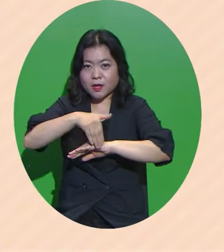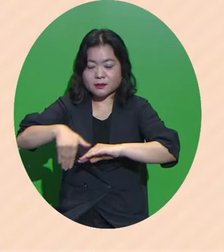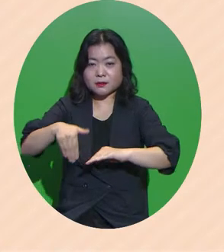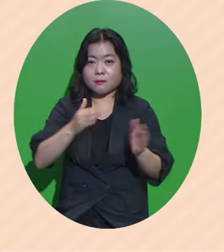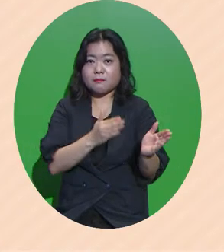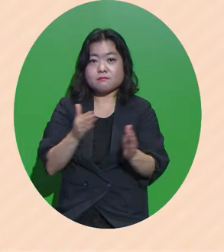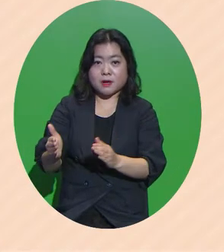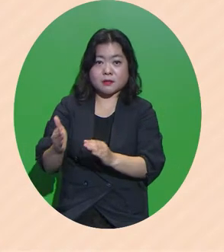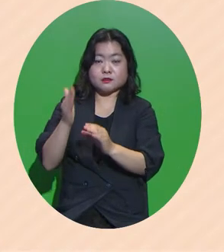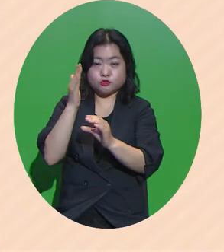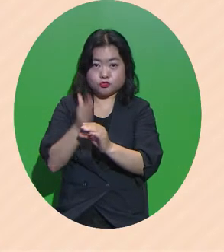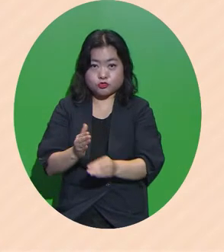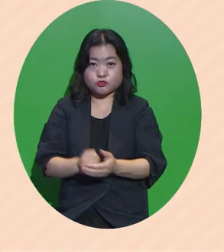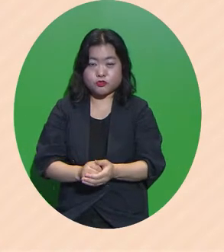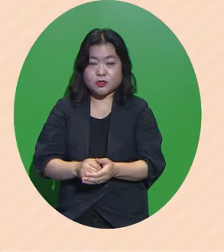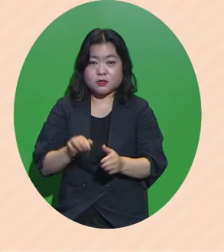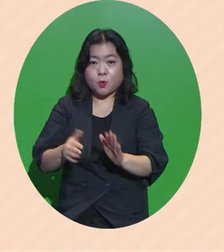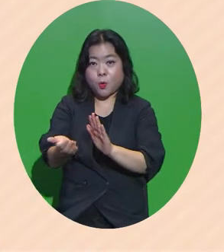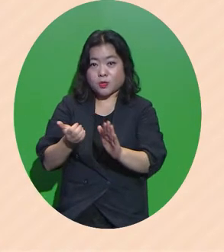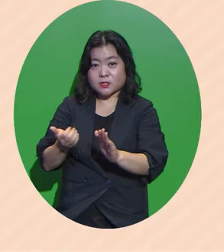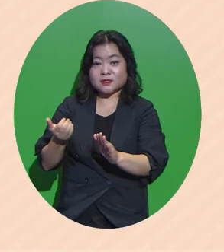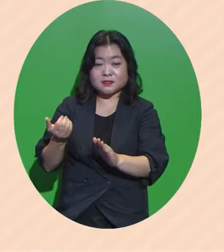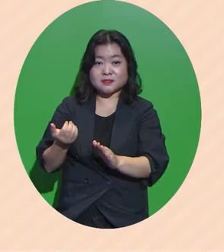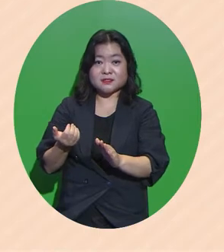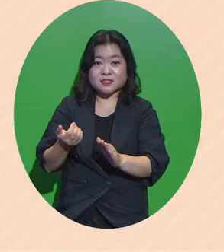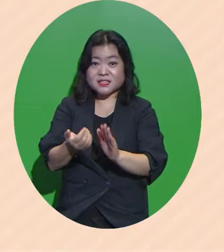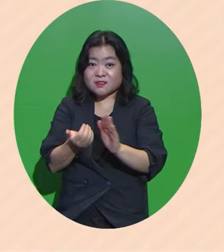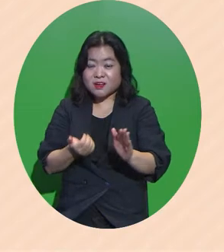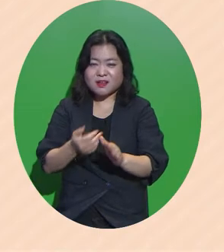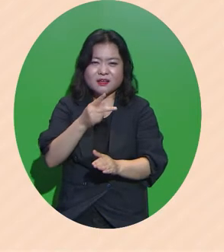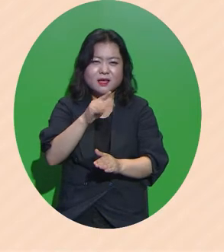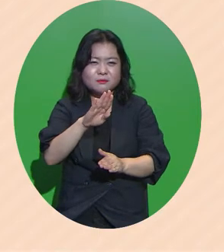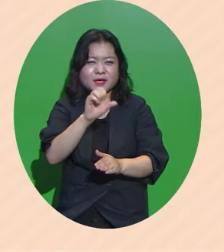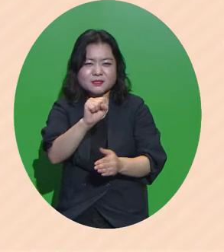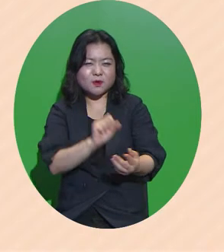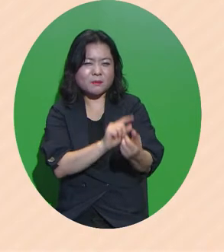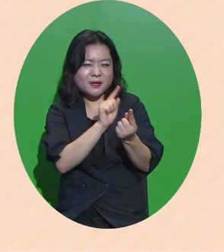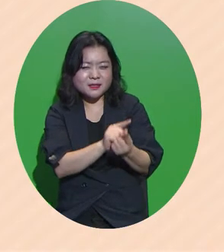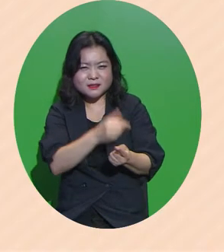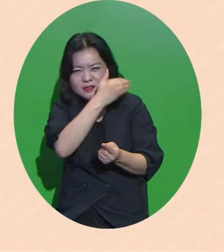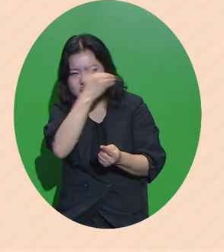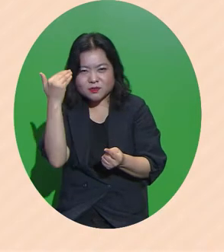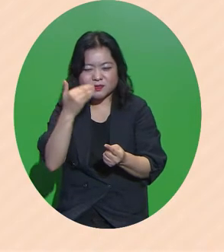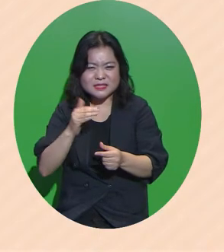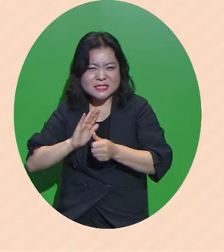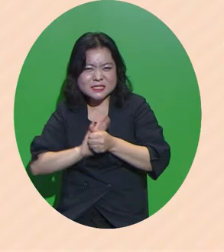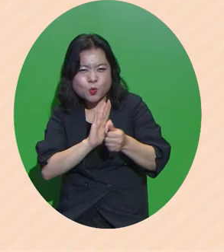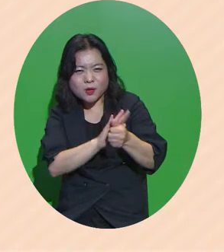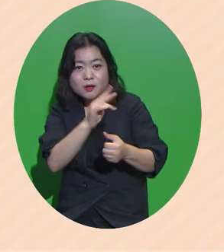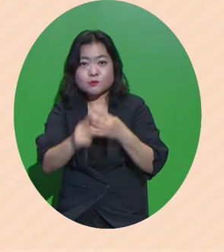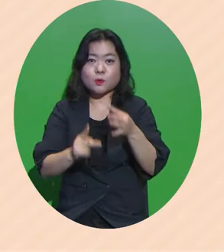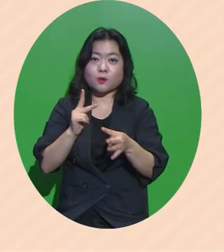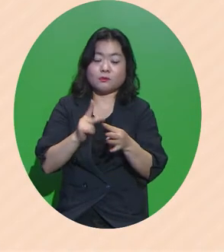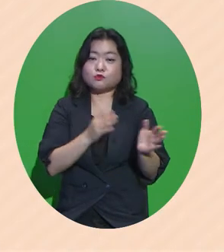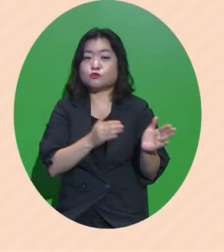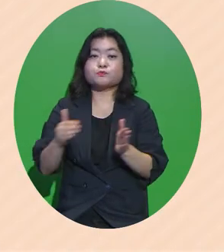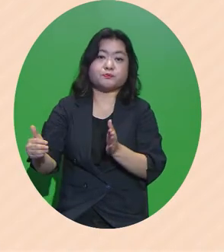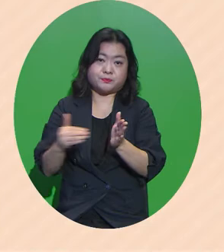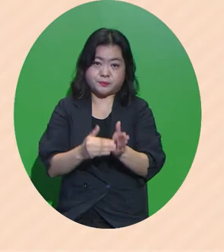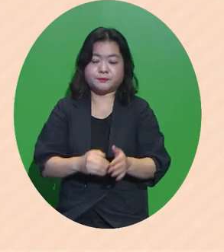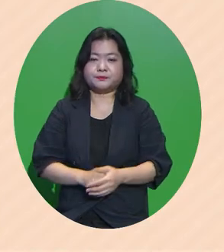오늘 이 자리에 오기 전에도 KBS와 만나서 우리 청년들을 응원하는 그런 프로그램들을 준비하고 있습니다